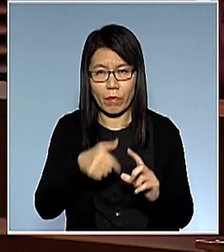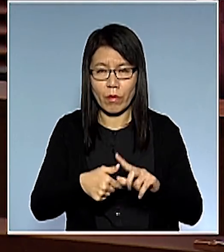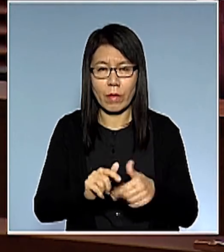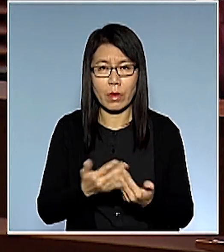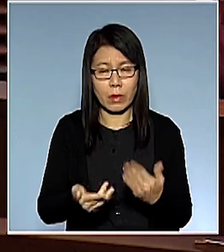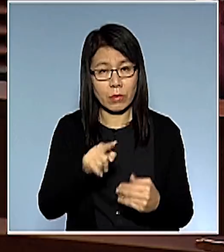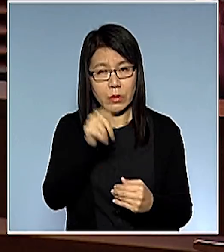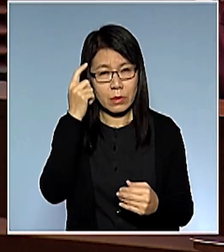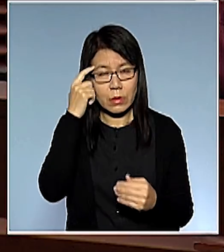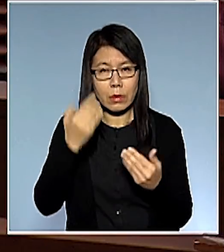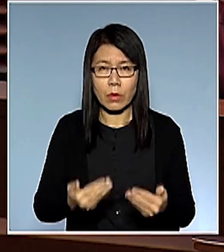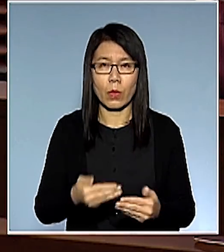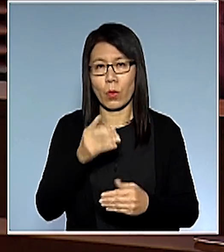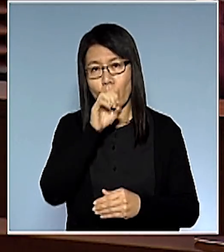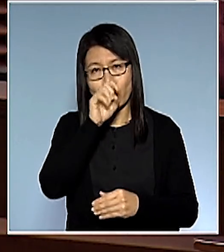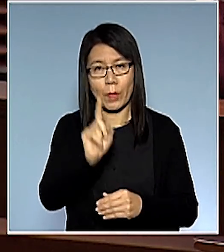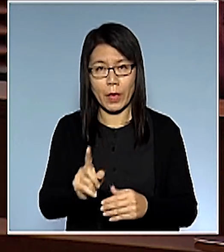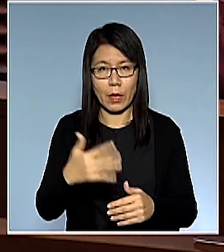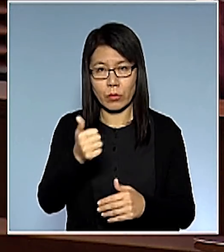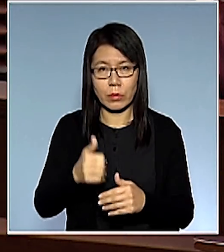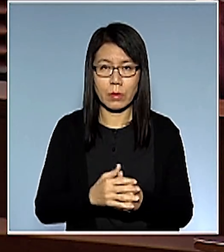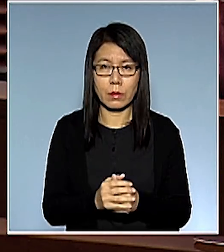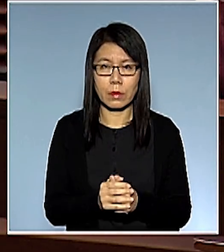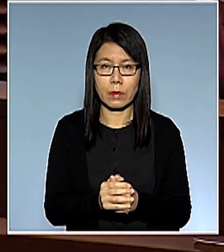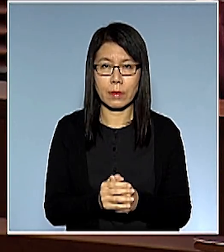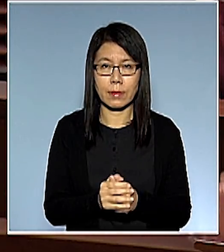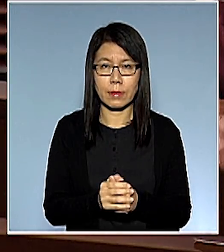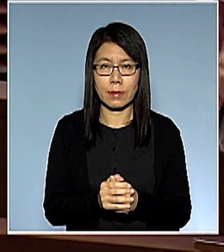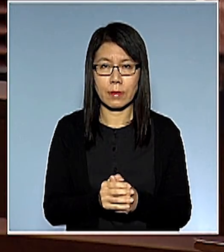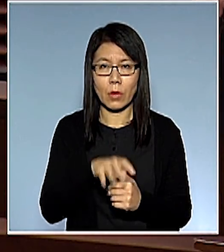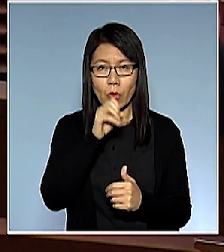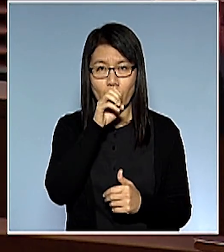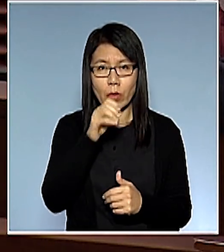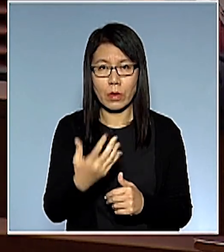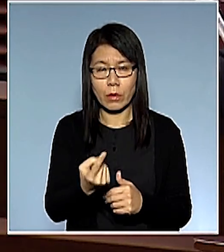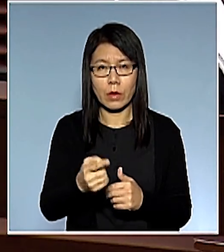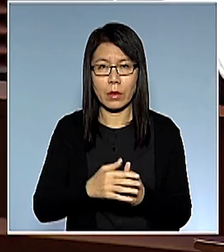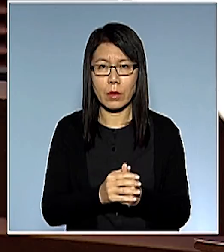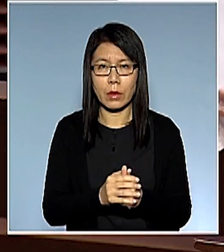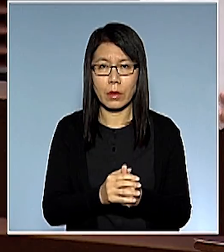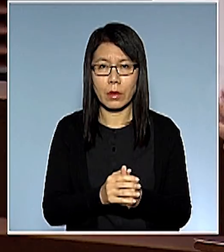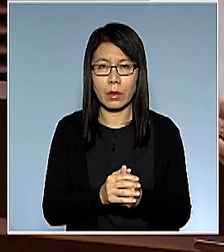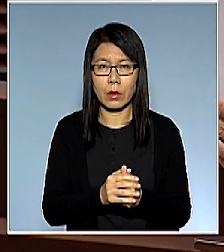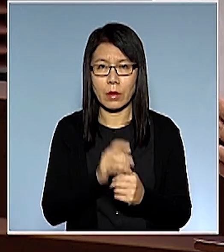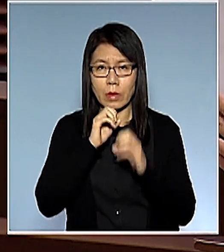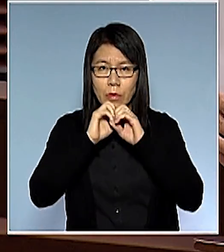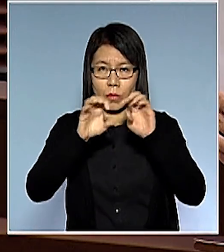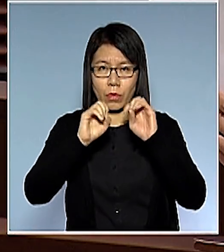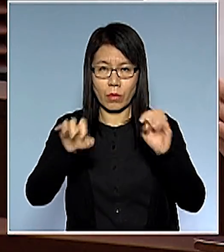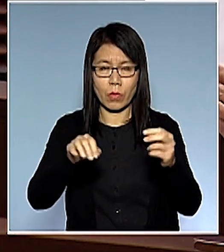知道下今我們講的什麼呢主席我們講的只是一條這樣的公告164